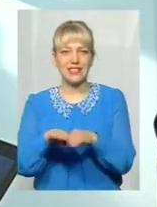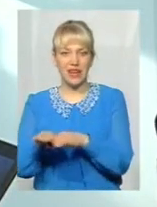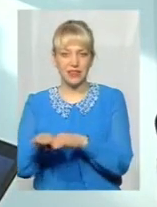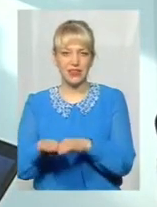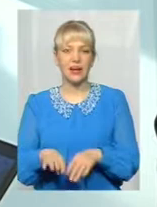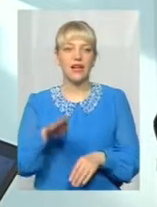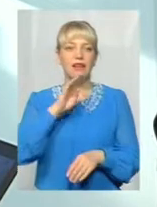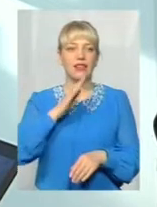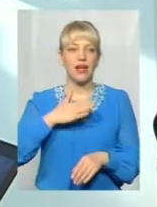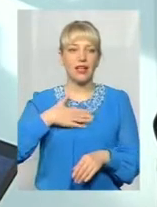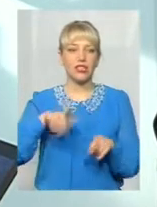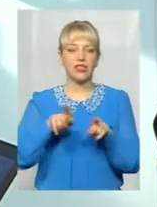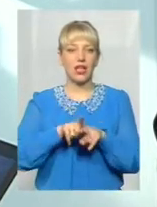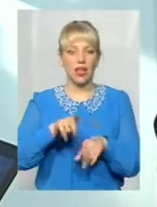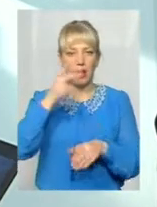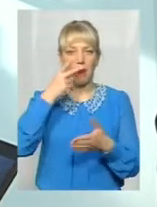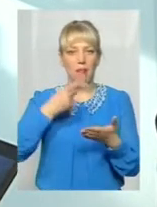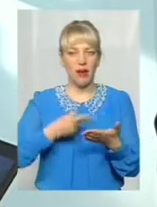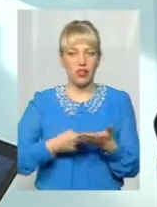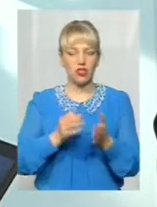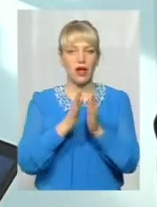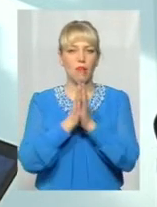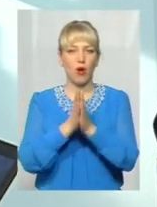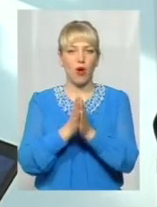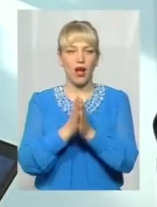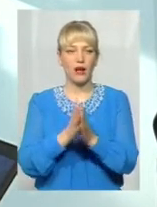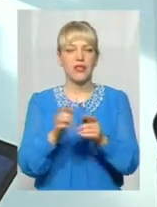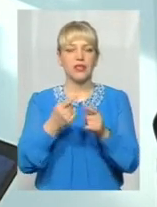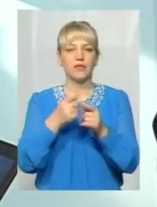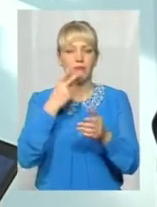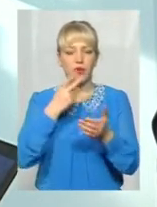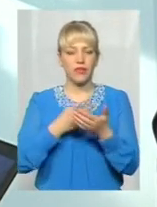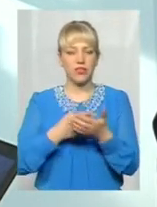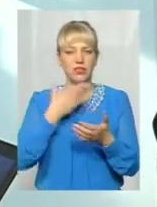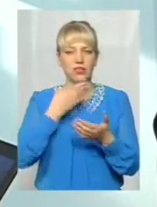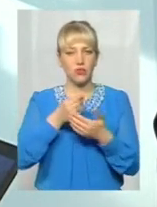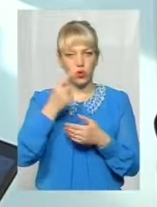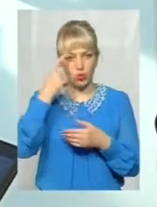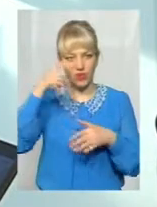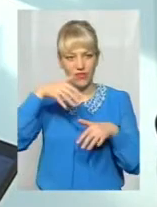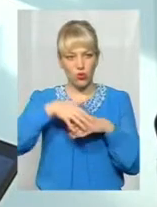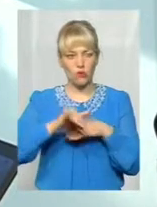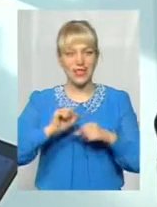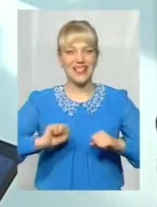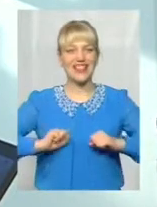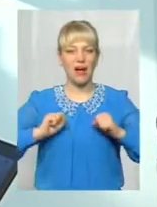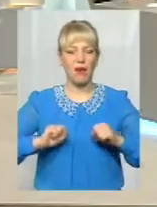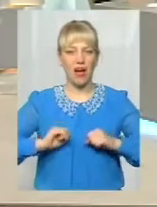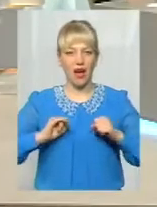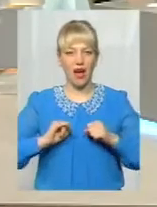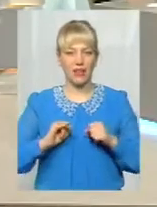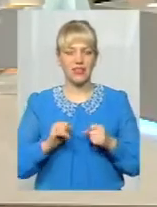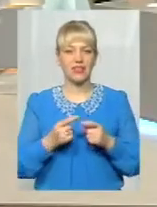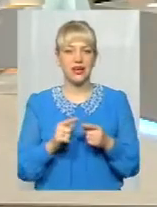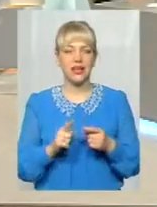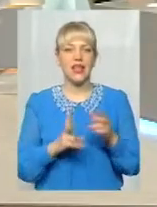наше таке бачення і наше прохання – це проявитися все ж таки свідомість і намагатися підручними засобами на початковій